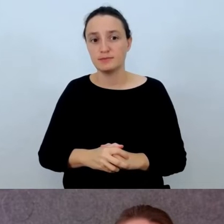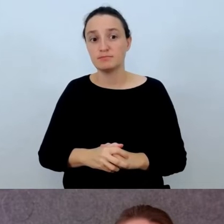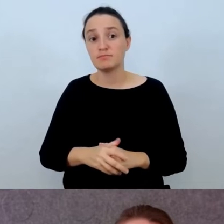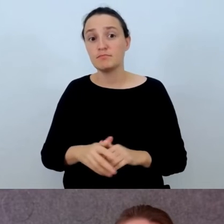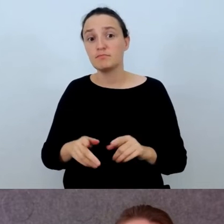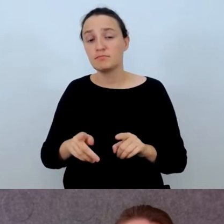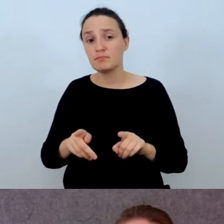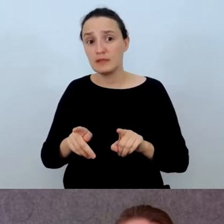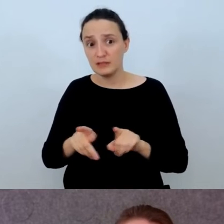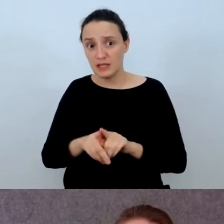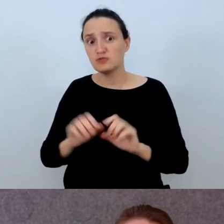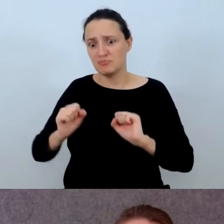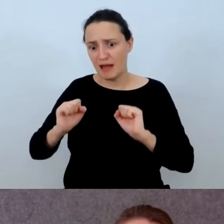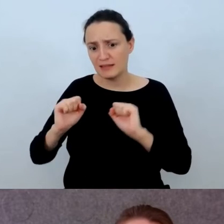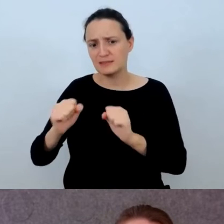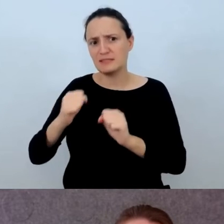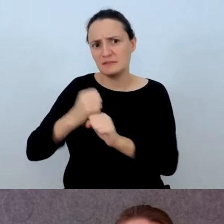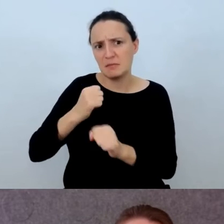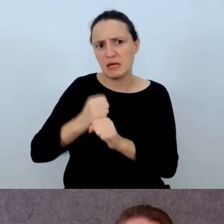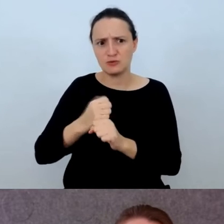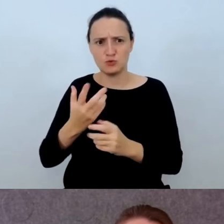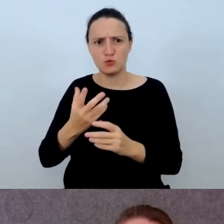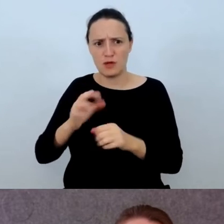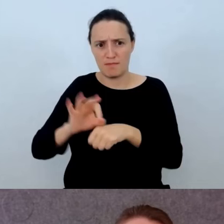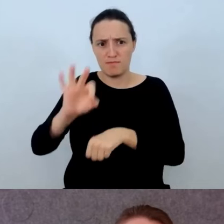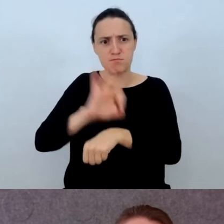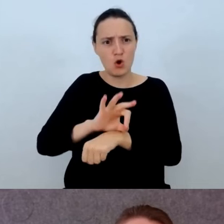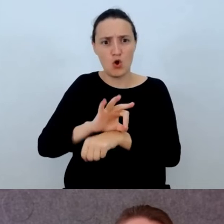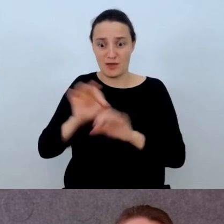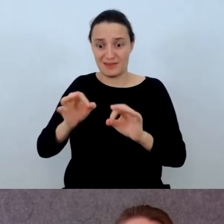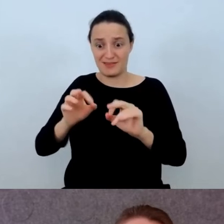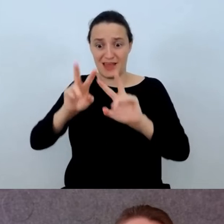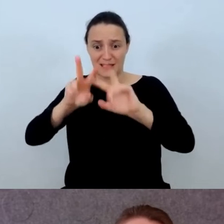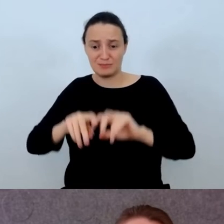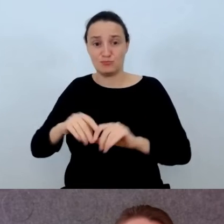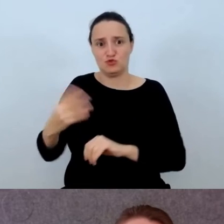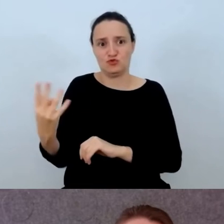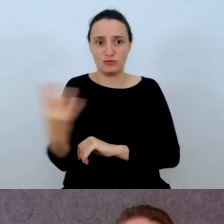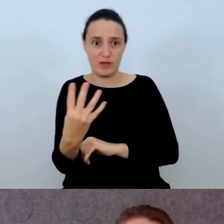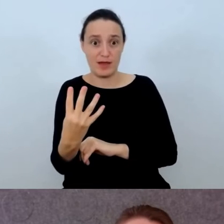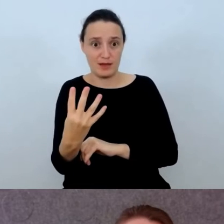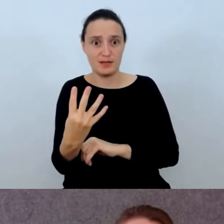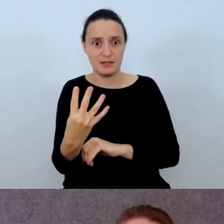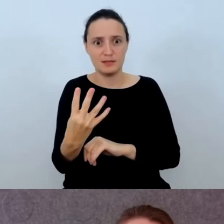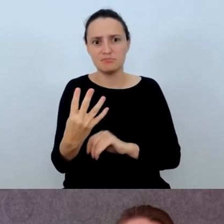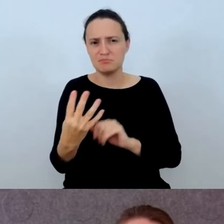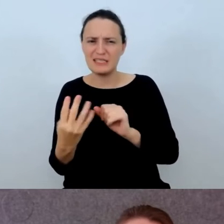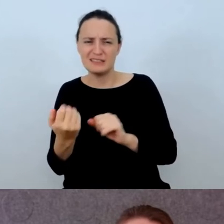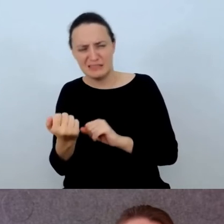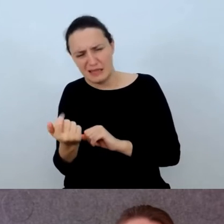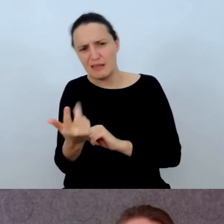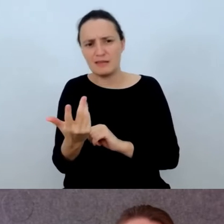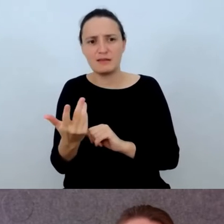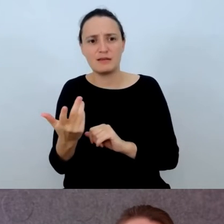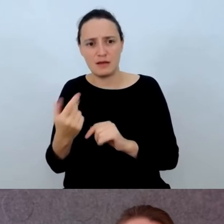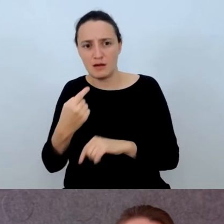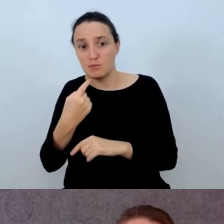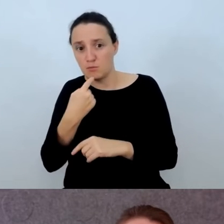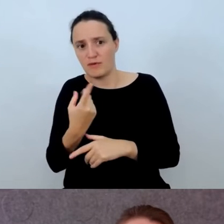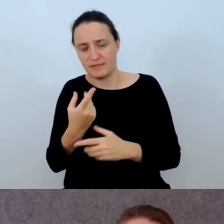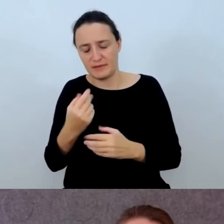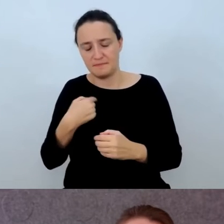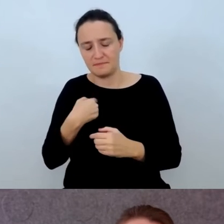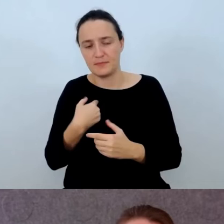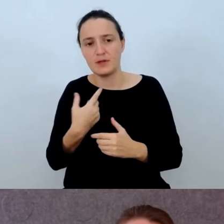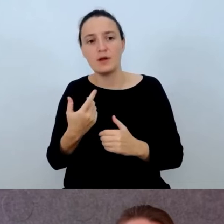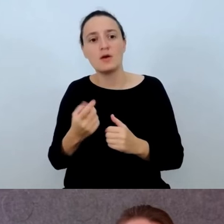Jest aktywna w czterech trwających projektach. Wspomnę kilka z nich. Pierwszy z nich jest